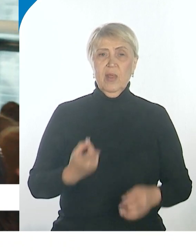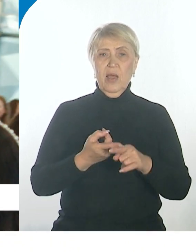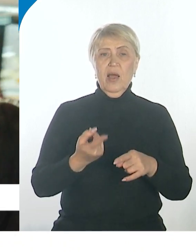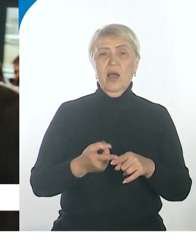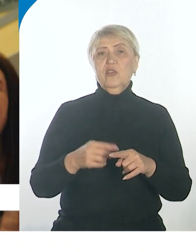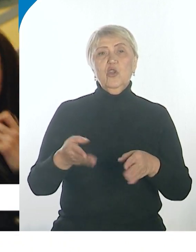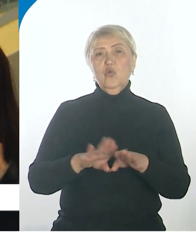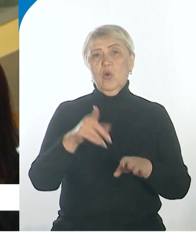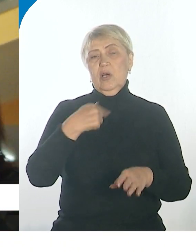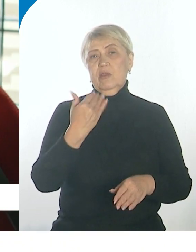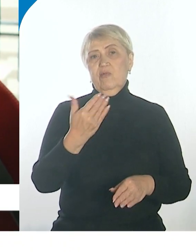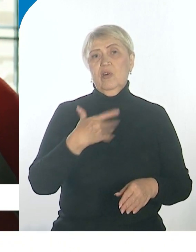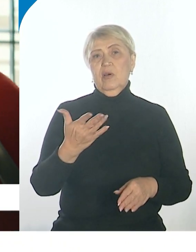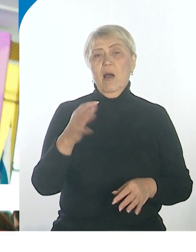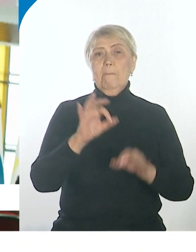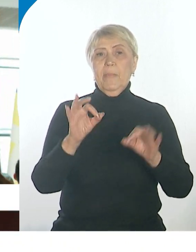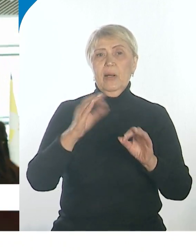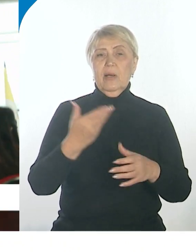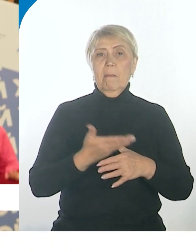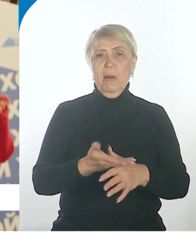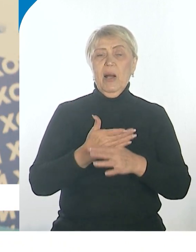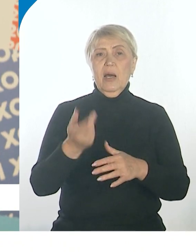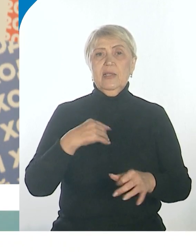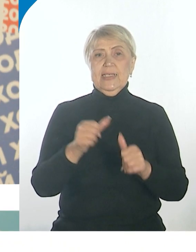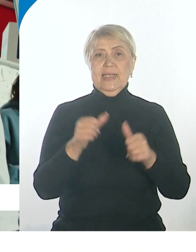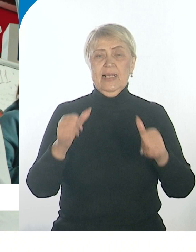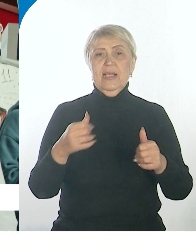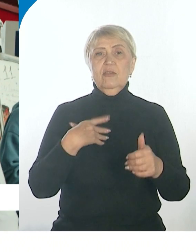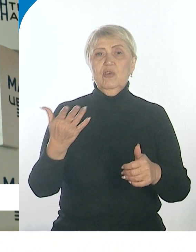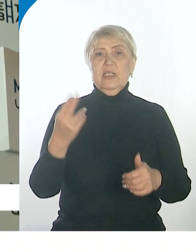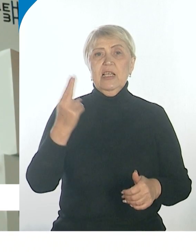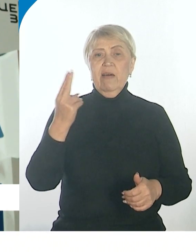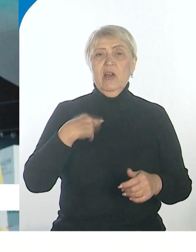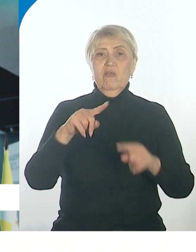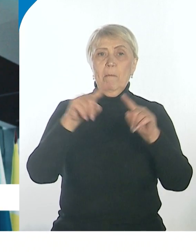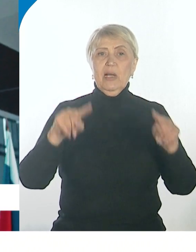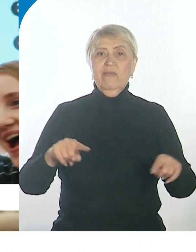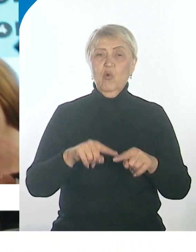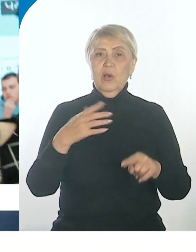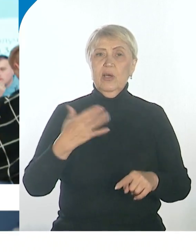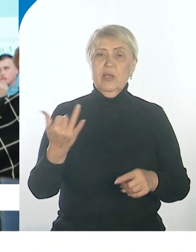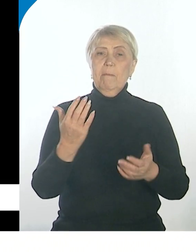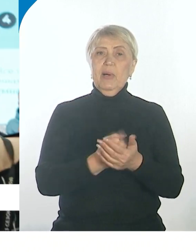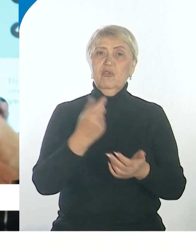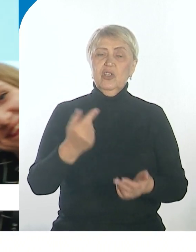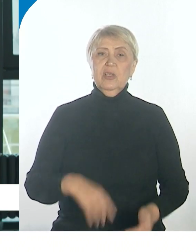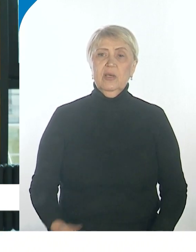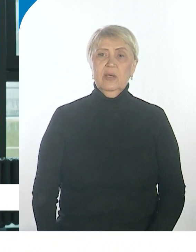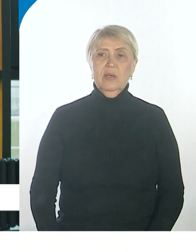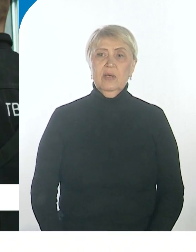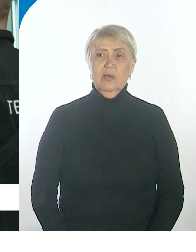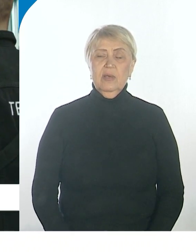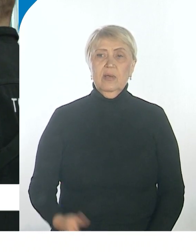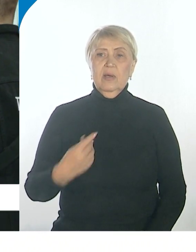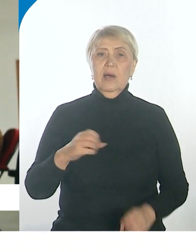слава и путешествия. Проект помогает создать себе цифровое портфолио. А еще получить стажировку в Росмолодежи, РЖД, Росатоме